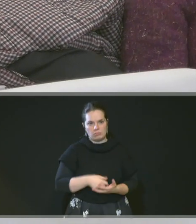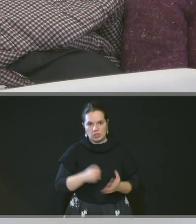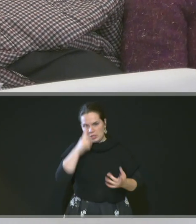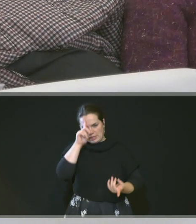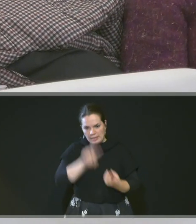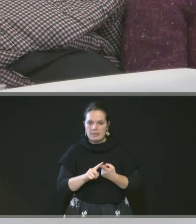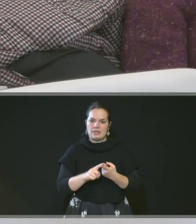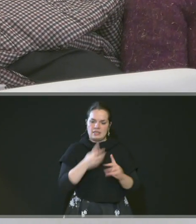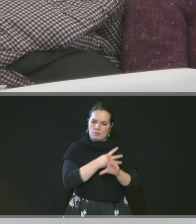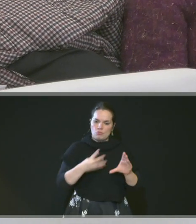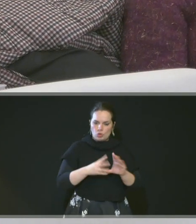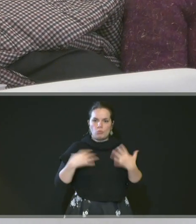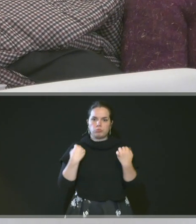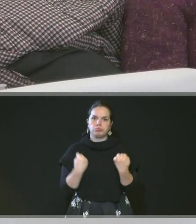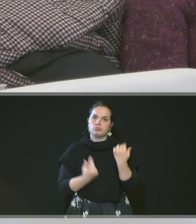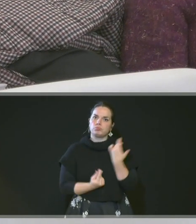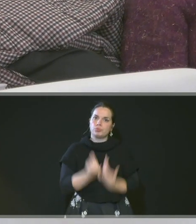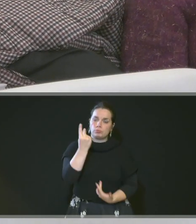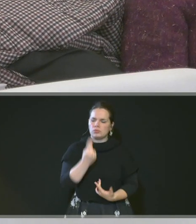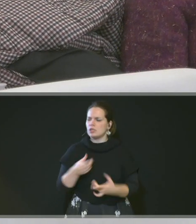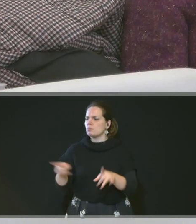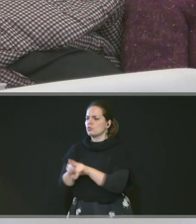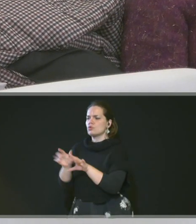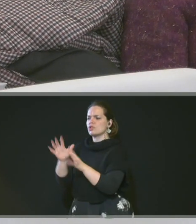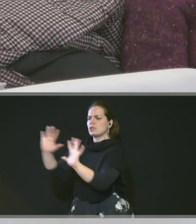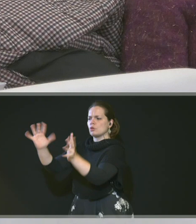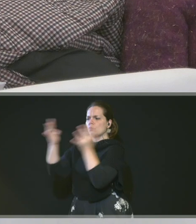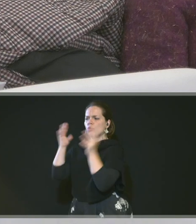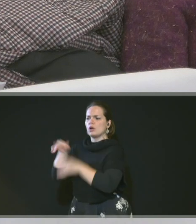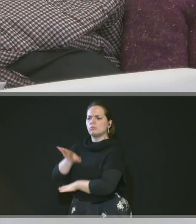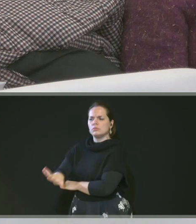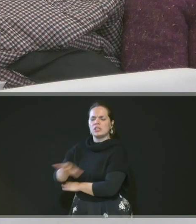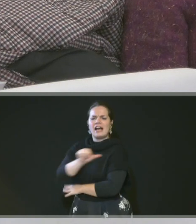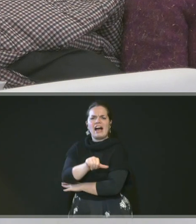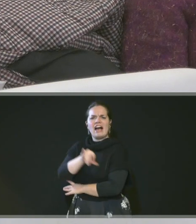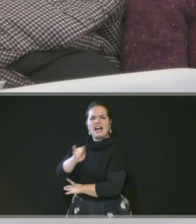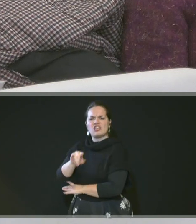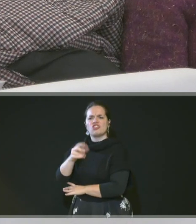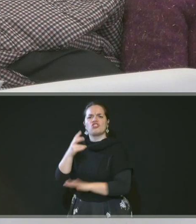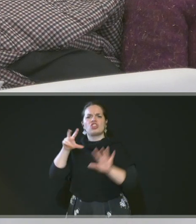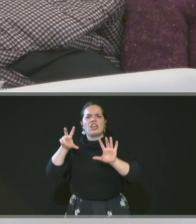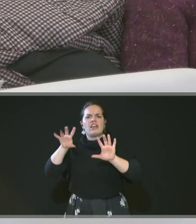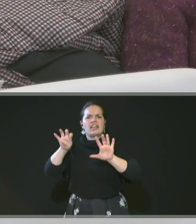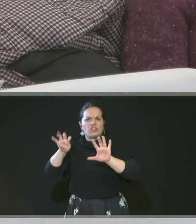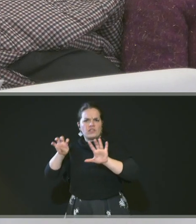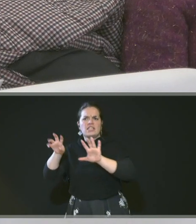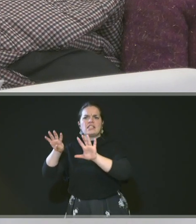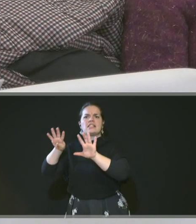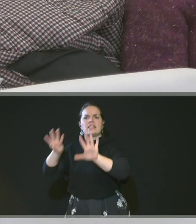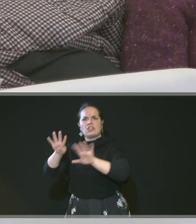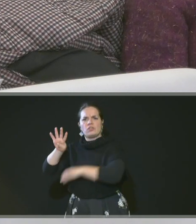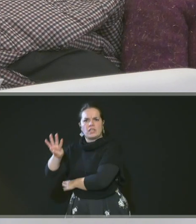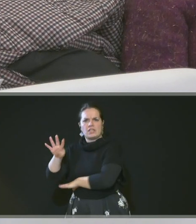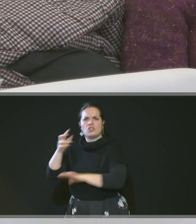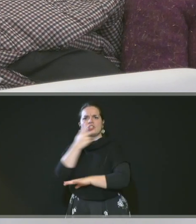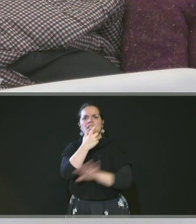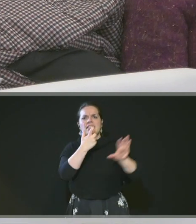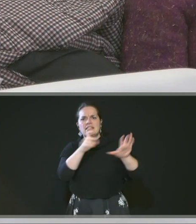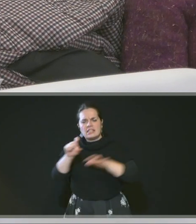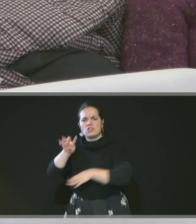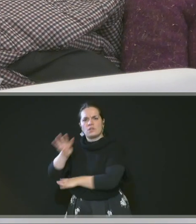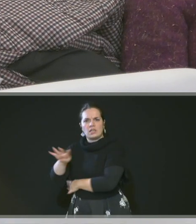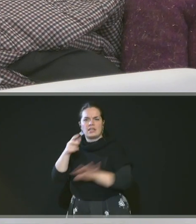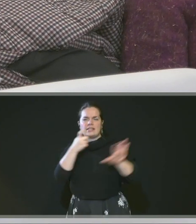et puis il des contenances boisées aussi AH 90, 94, 704, 706